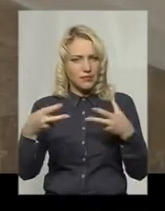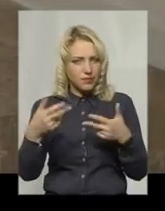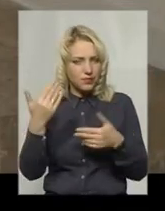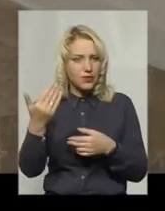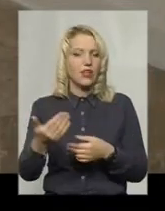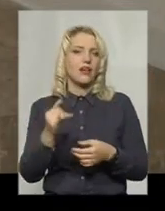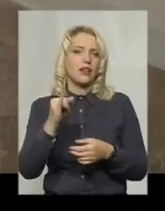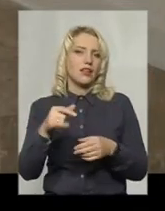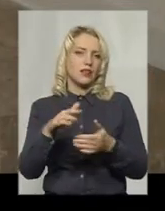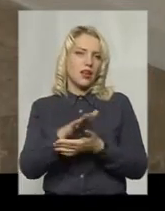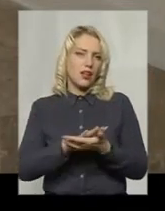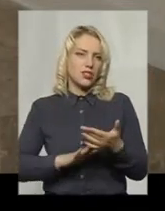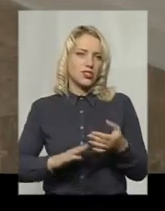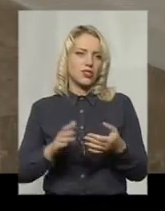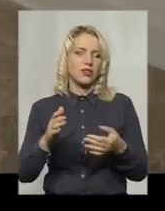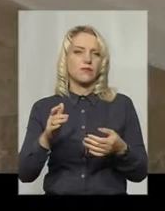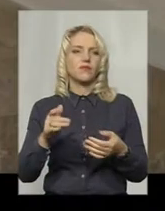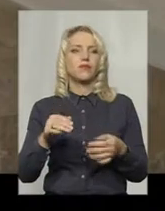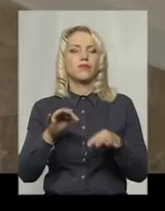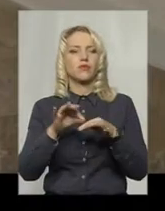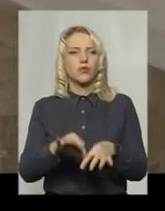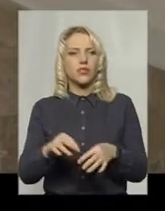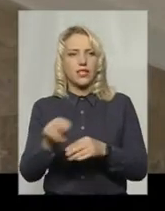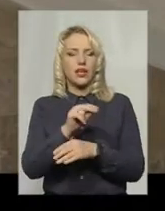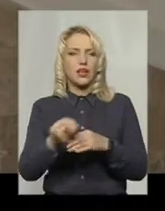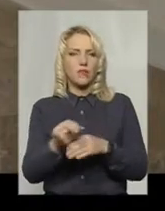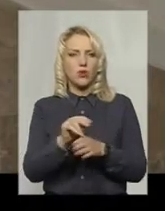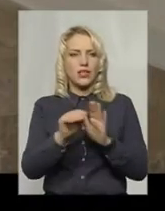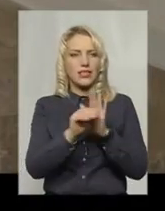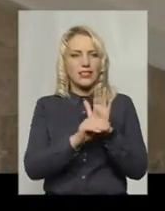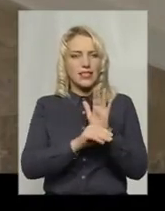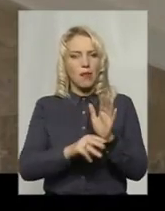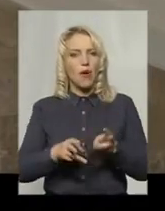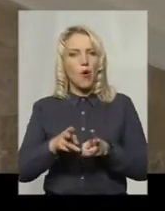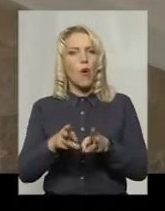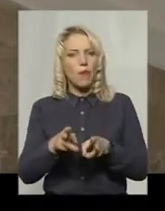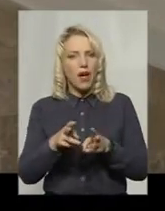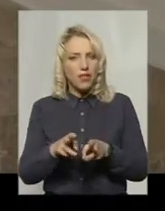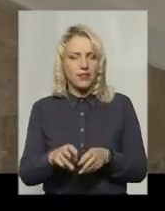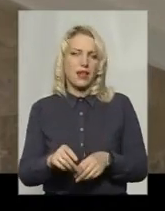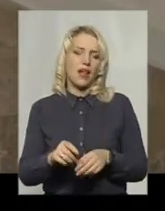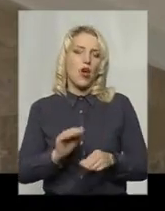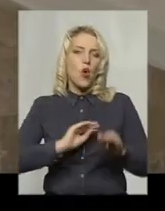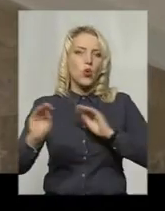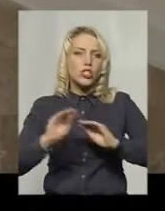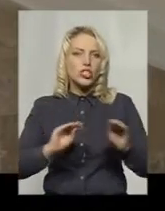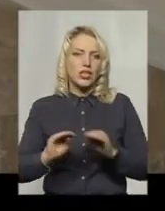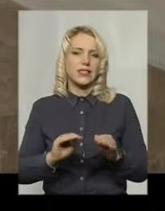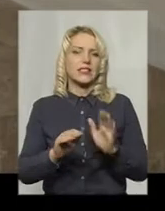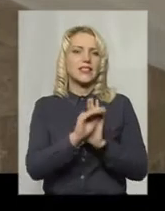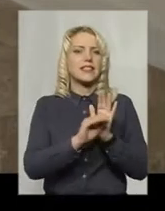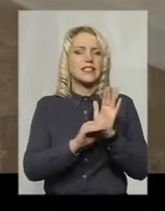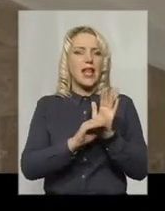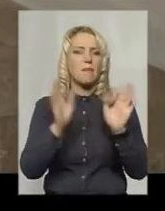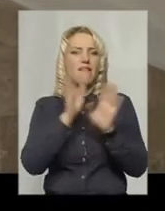проводяться ремонт системи опалення, улаштування системи вентиляції,